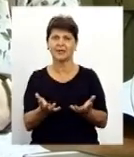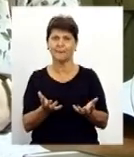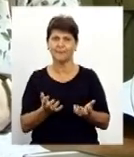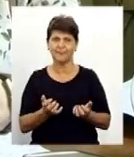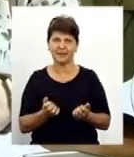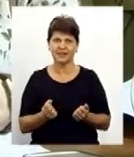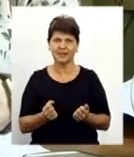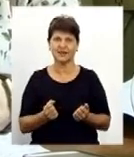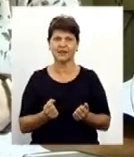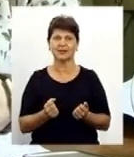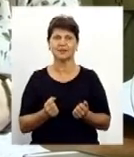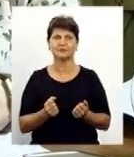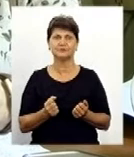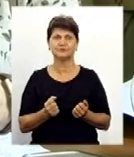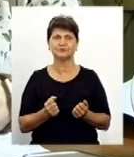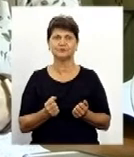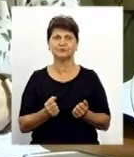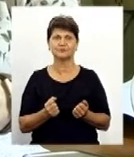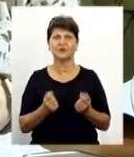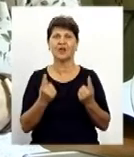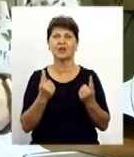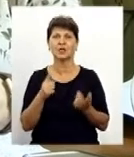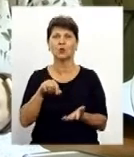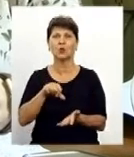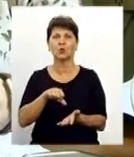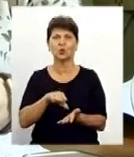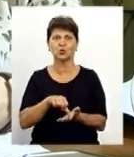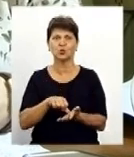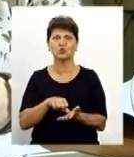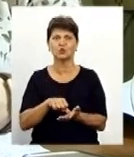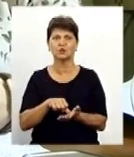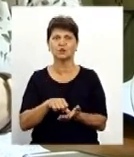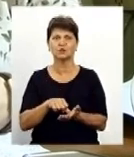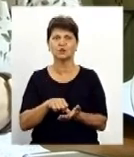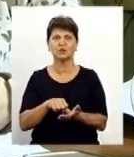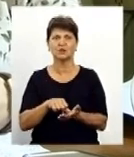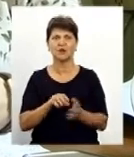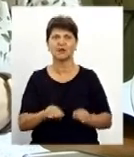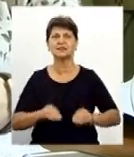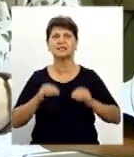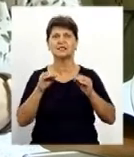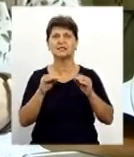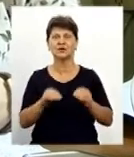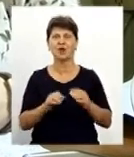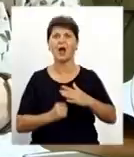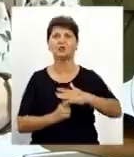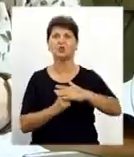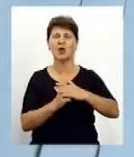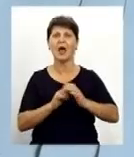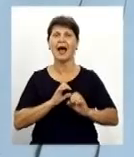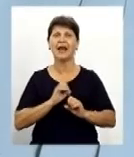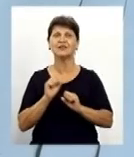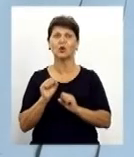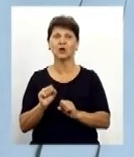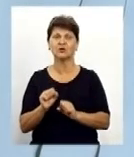велику участь в становленні авторитету адвокатури.